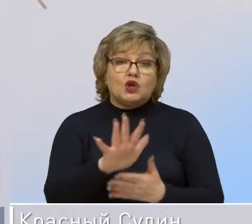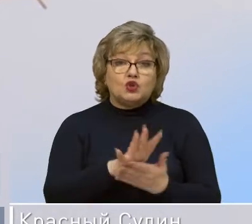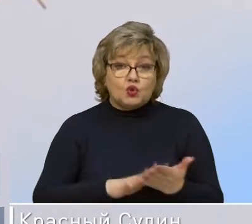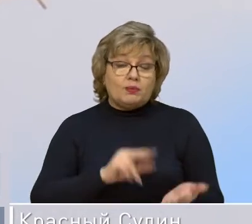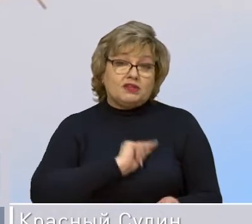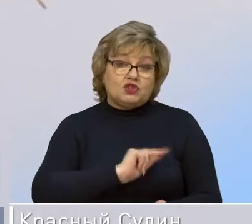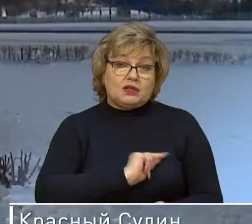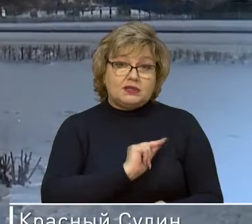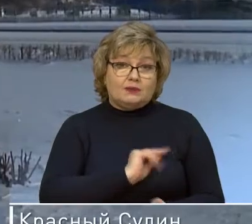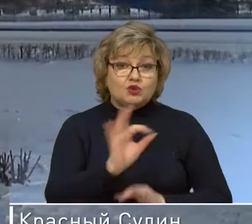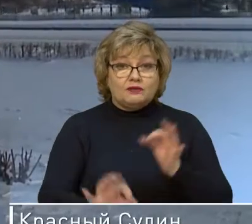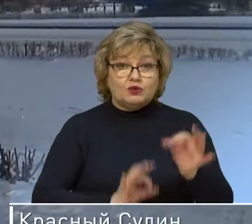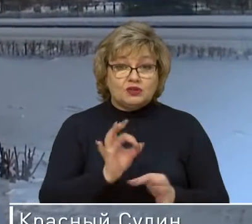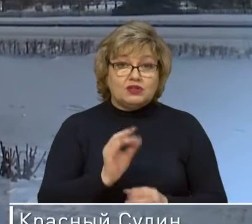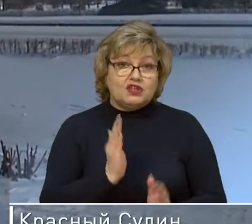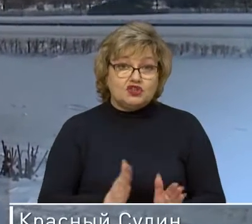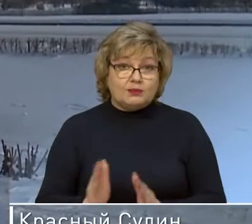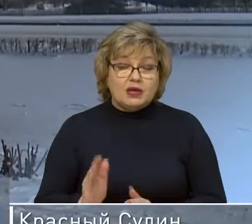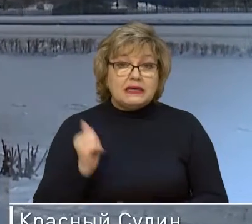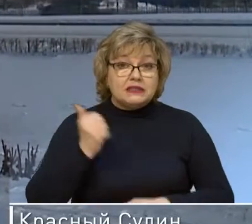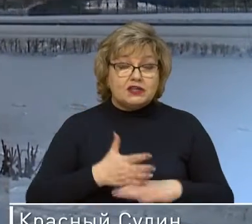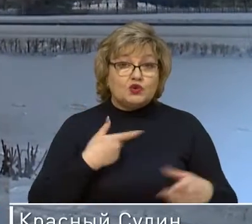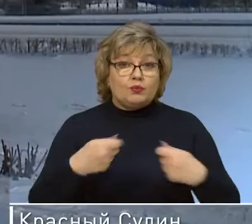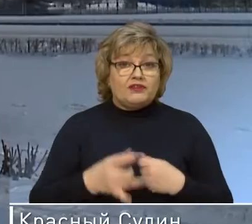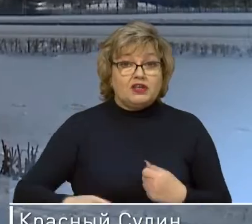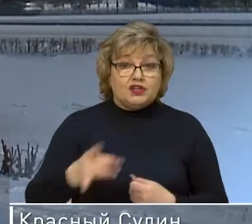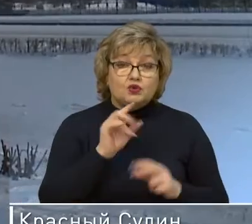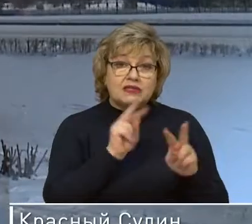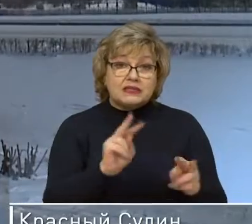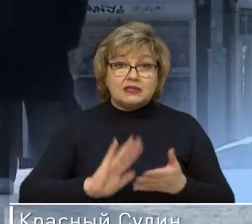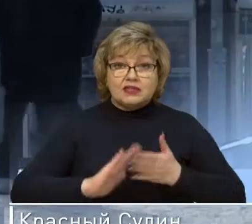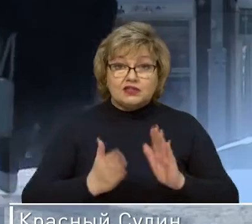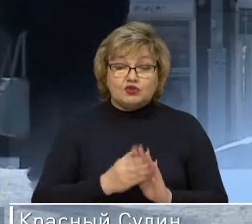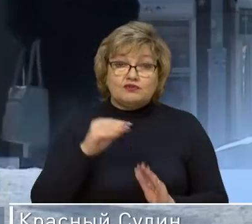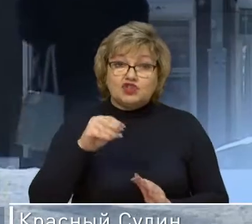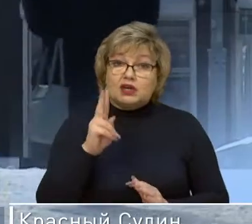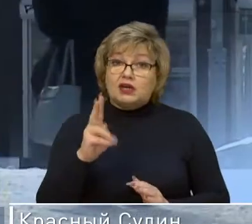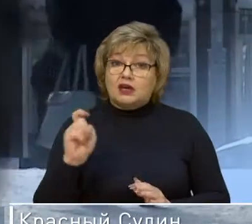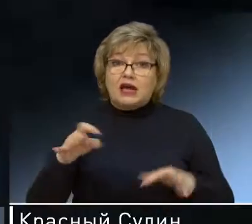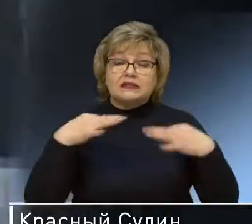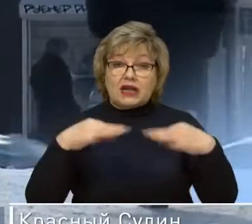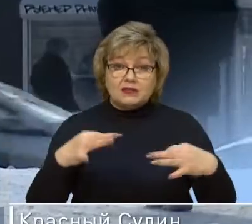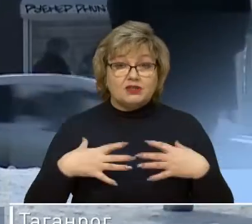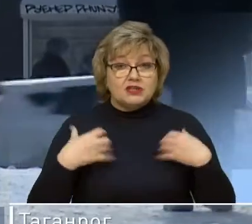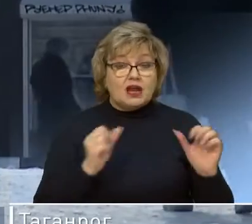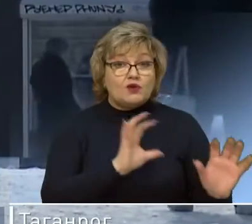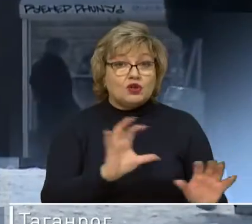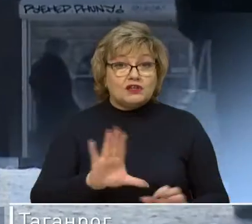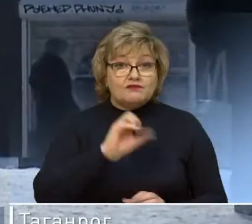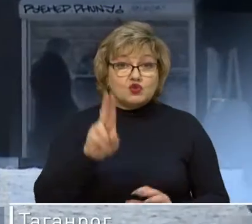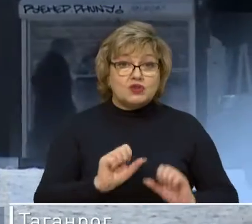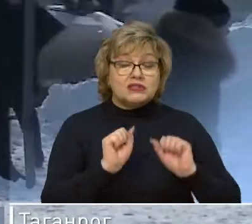продолжается в круглосуточном режиме. Центр управления регионом следит за ситуацией в ЖКХ, транспорте, здравоохранении,